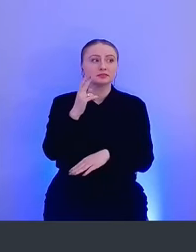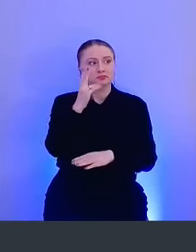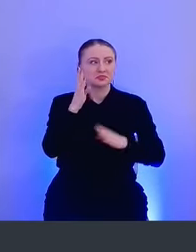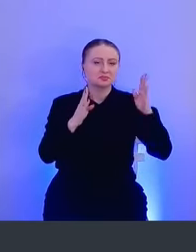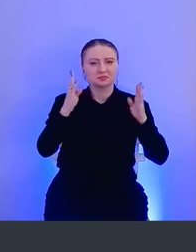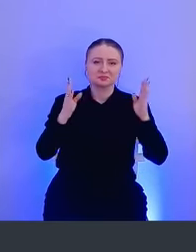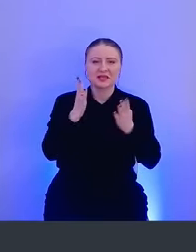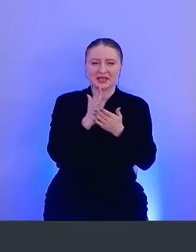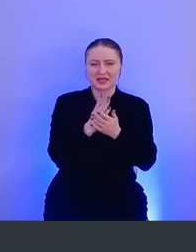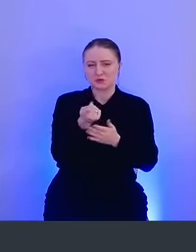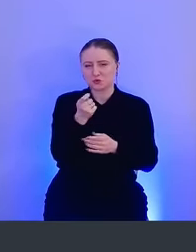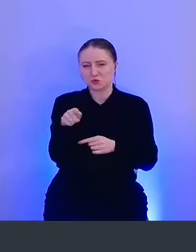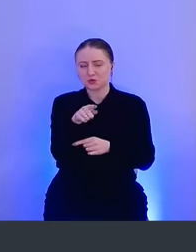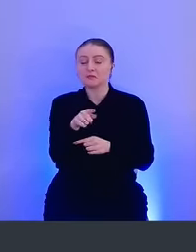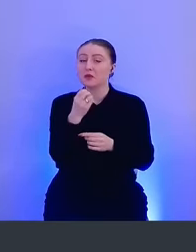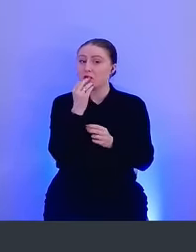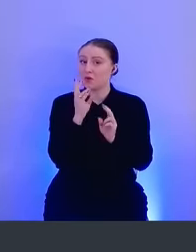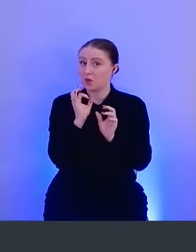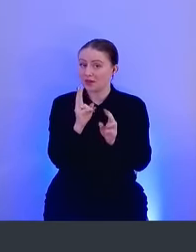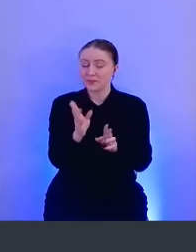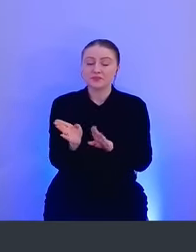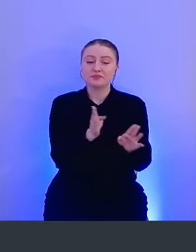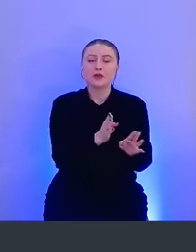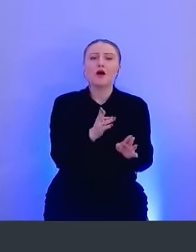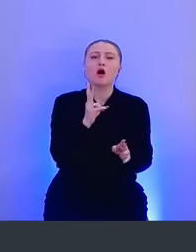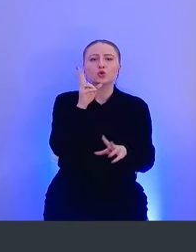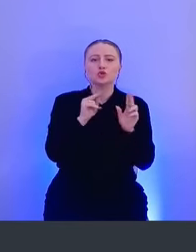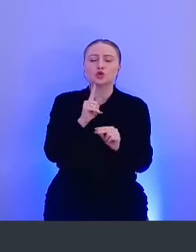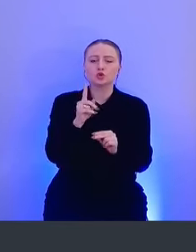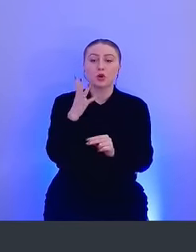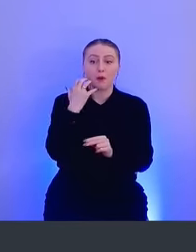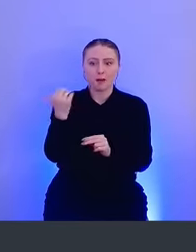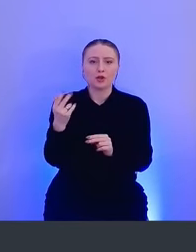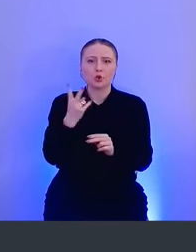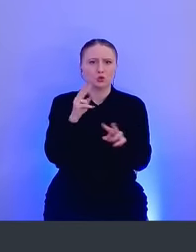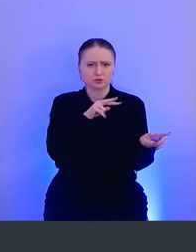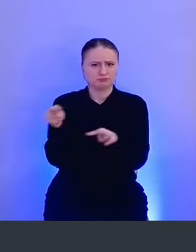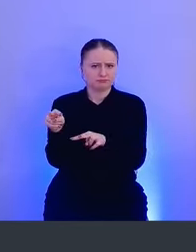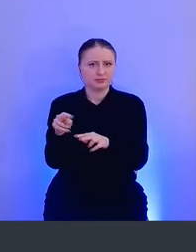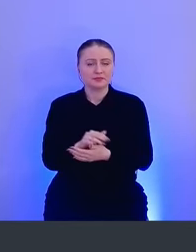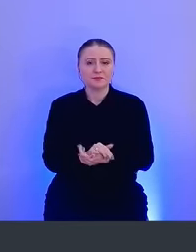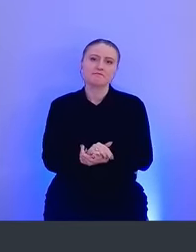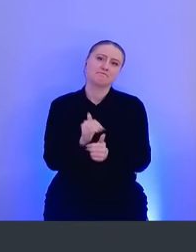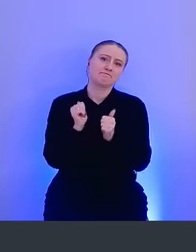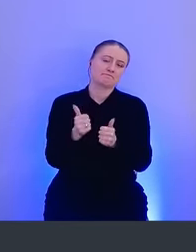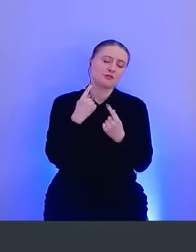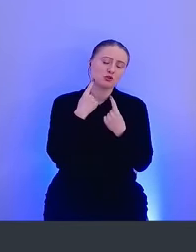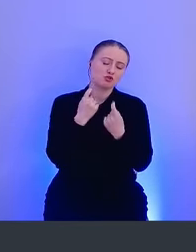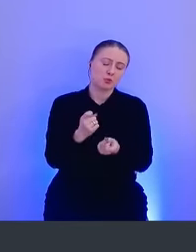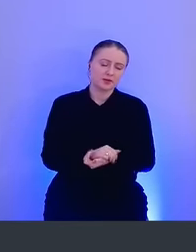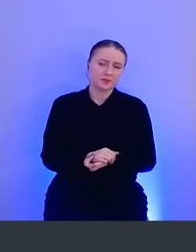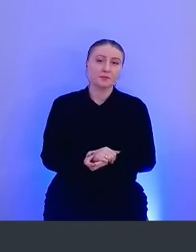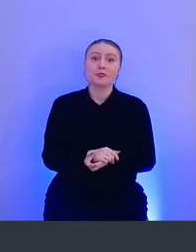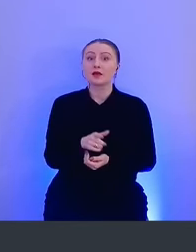-чуть рук есть, вижу. Окей, а кто считает, что маки надо мониторить? Супер. Ну, тогда вы по адресу, и